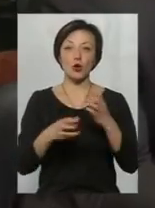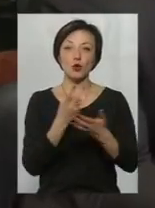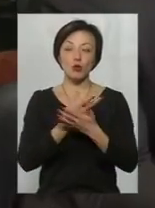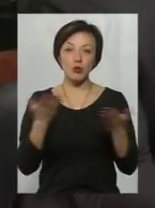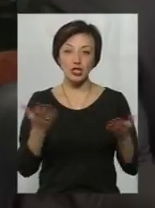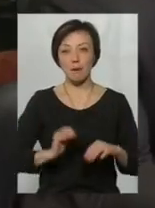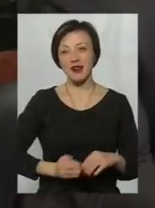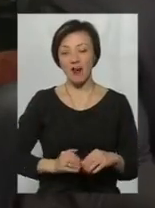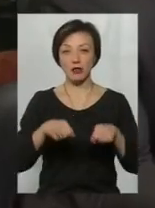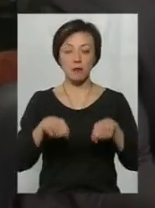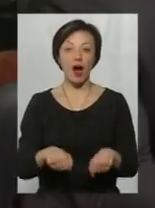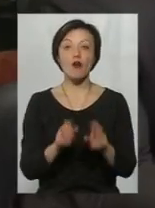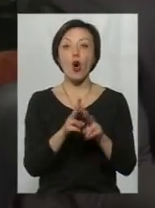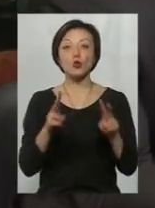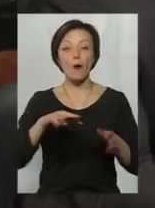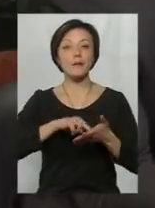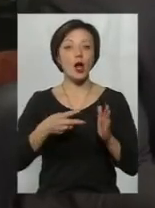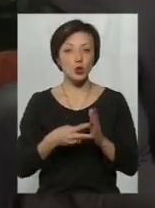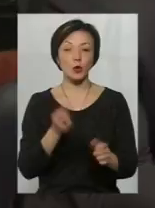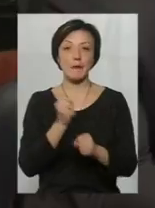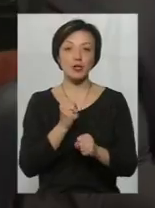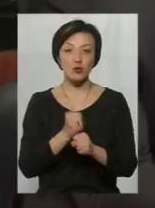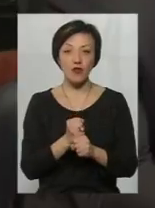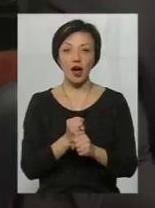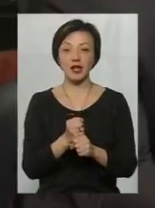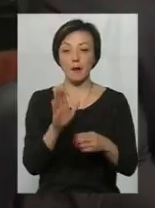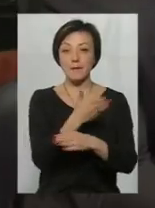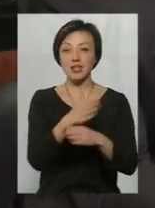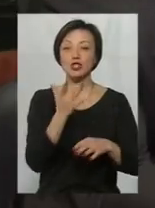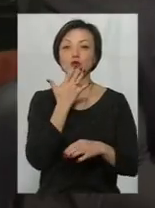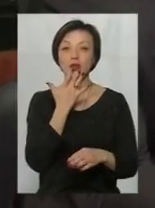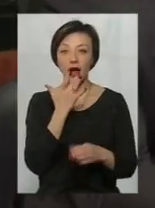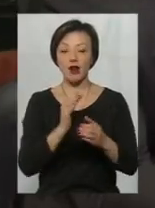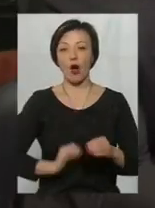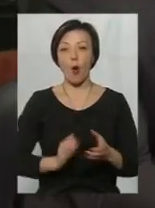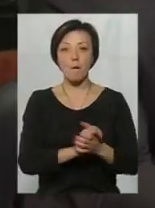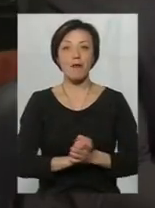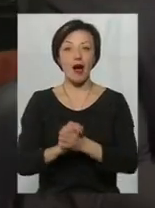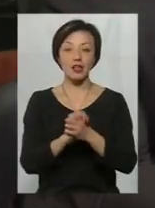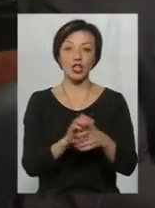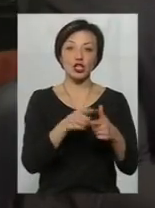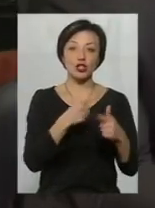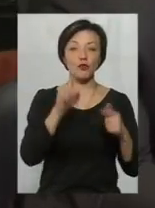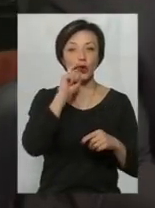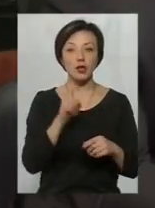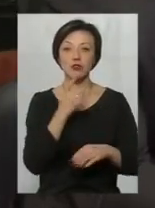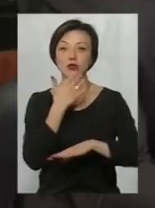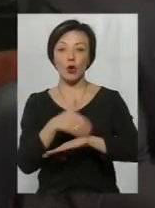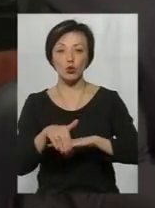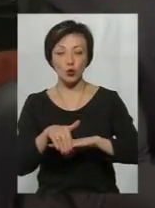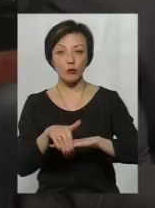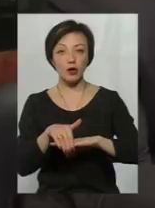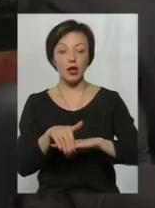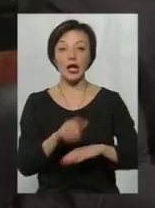приватне право. І для тих, хто планує працювати в транснаціональних міжнародних компаніях, чи то в Україні, чи за межами